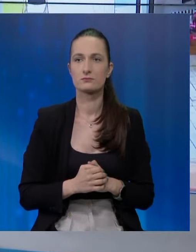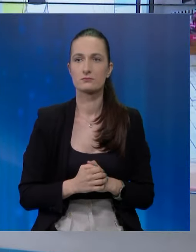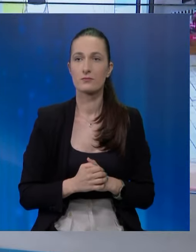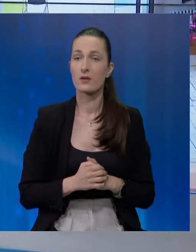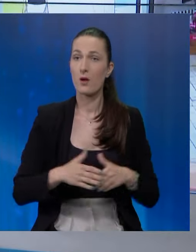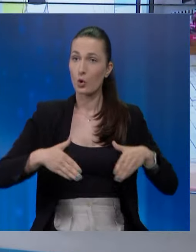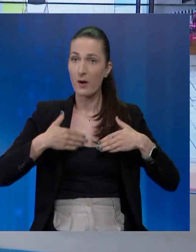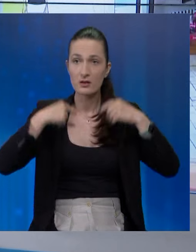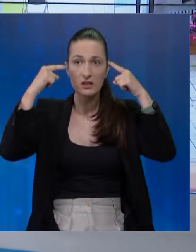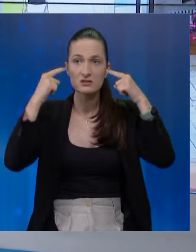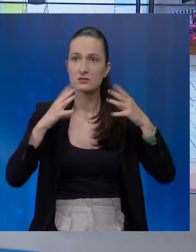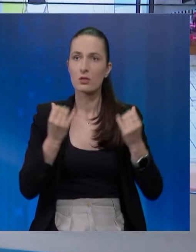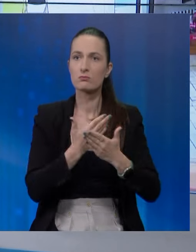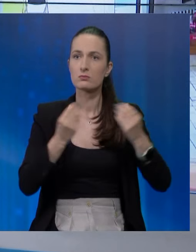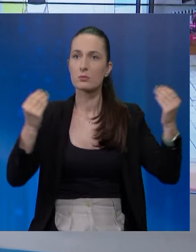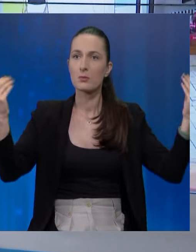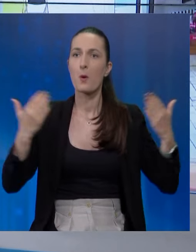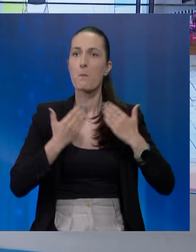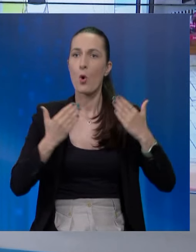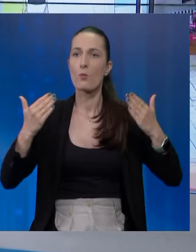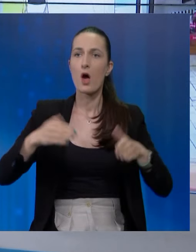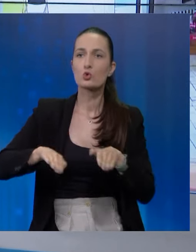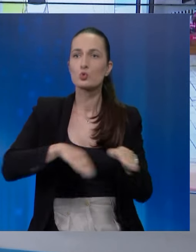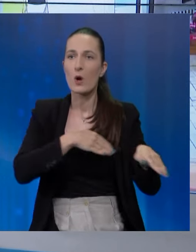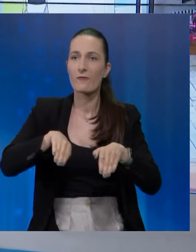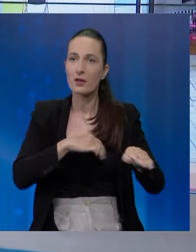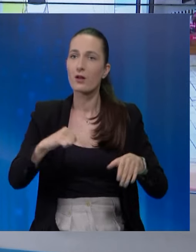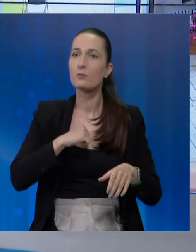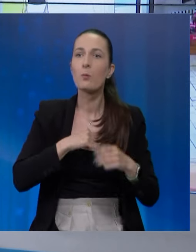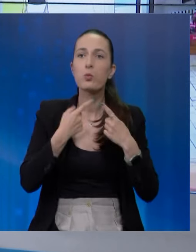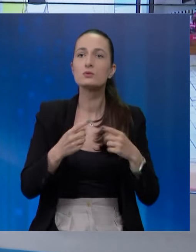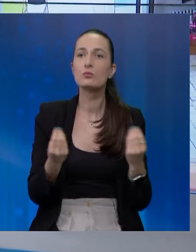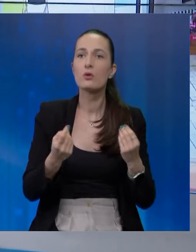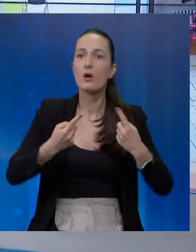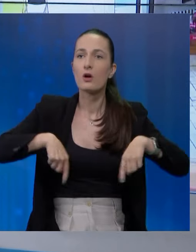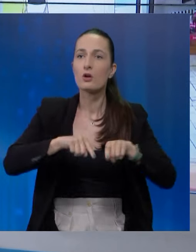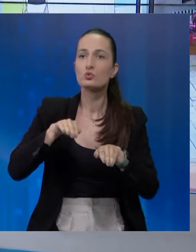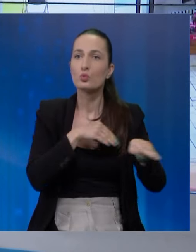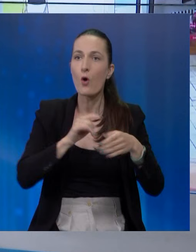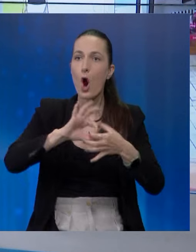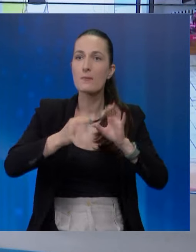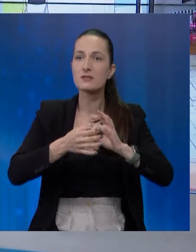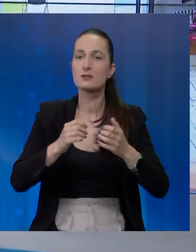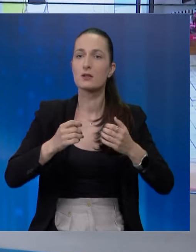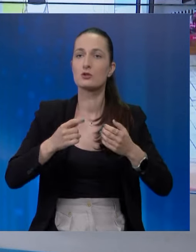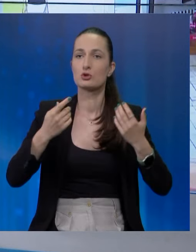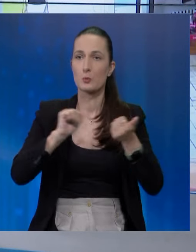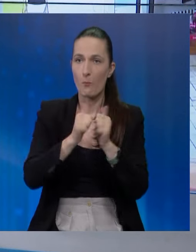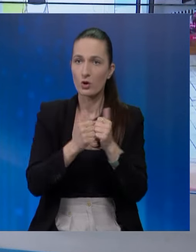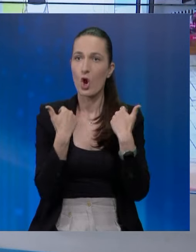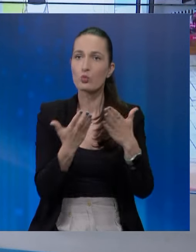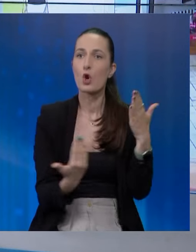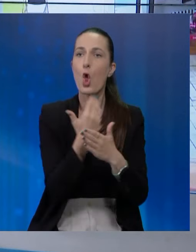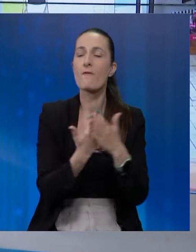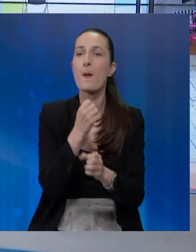Kod mladih Kineza sve je popularnije surfanje. Interes je posebno porastao nakon što je surfanje postalo olimpijski sport, a nudi